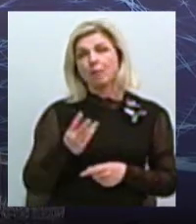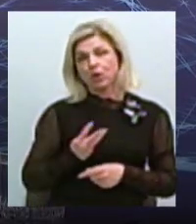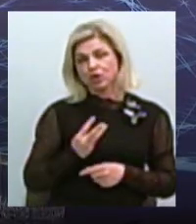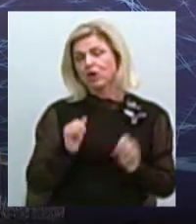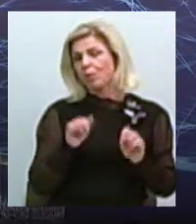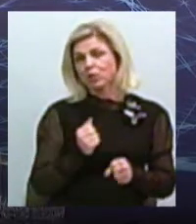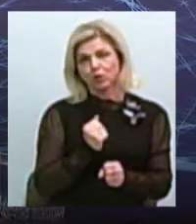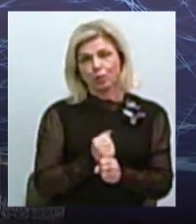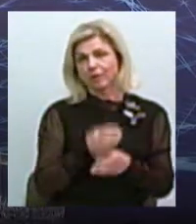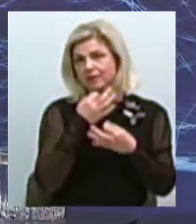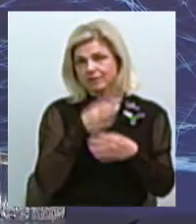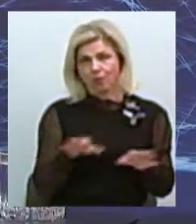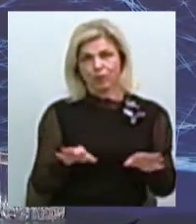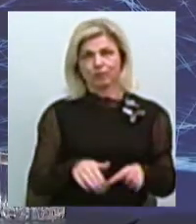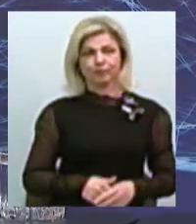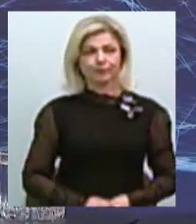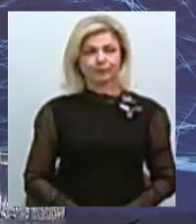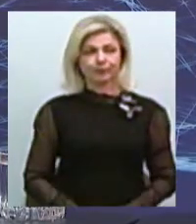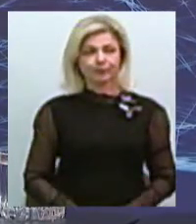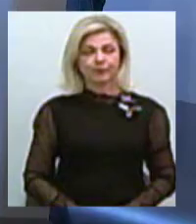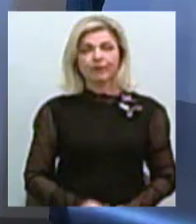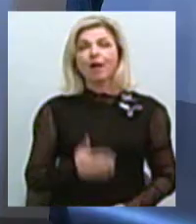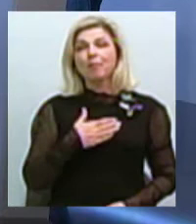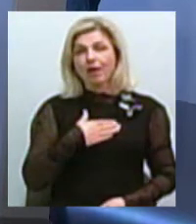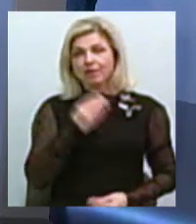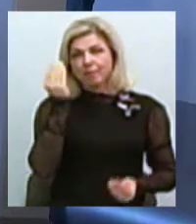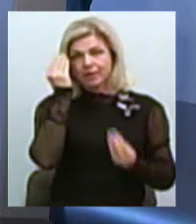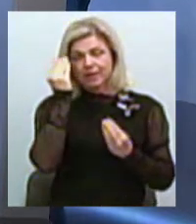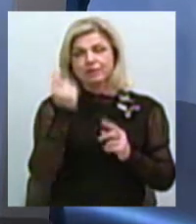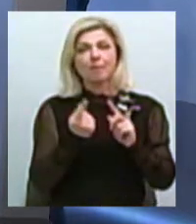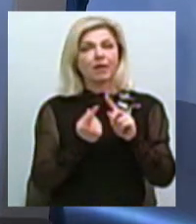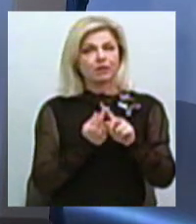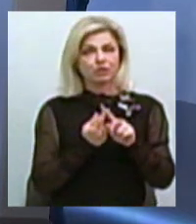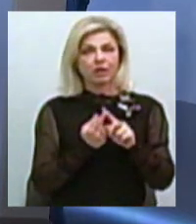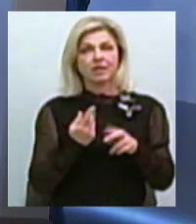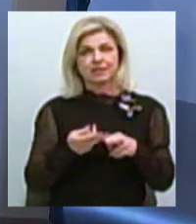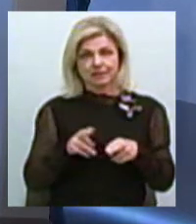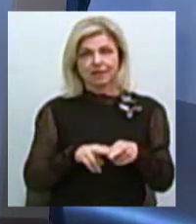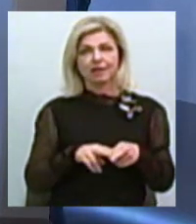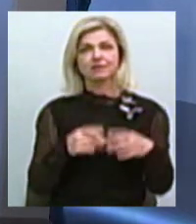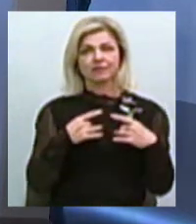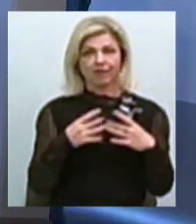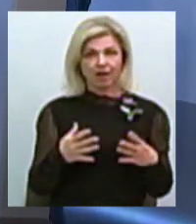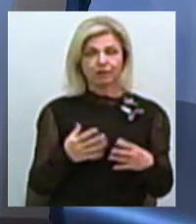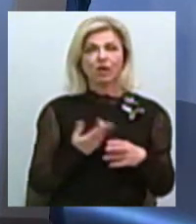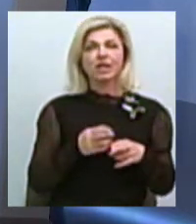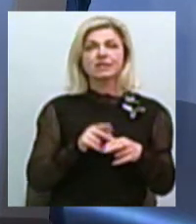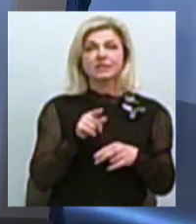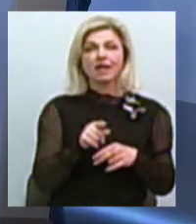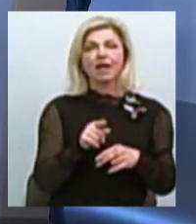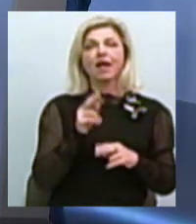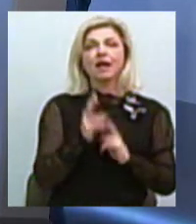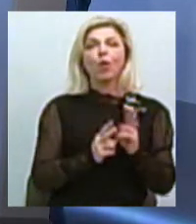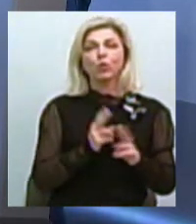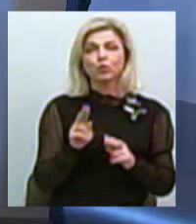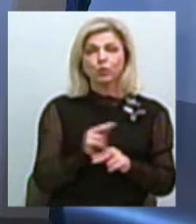все, що заплодне. Олександр? Моя точка зору, по-перше, це свято. І це реконструкція. Якщо